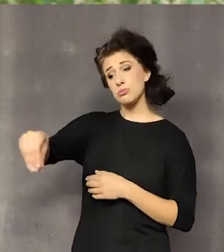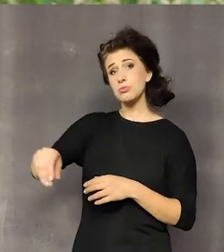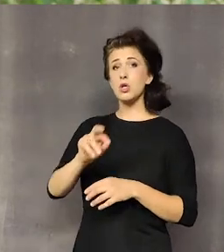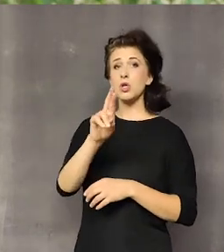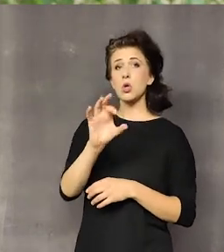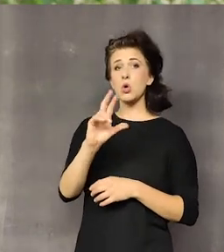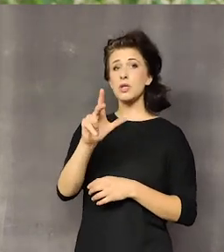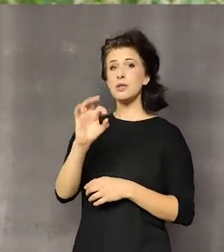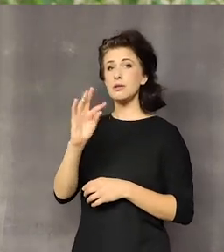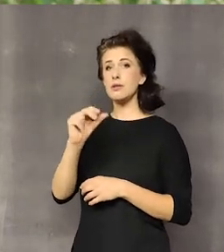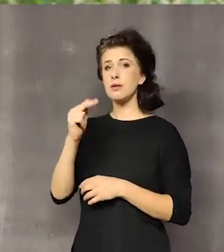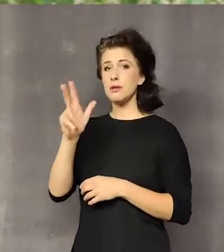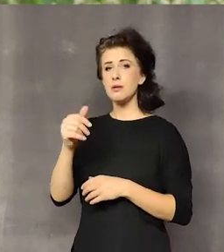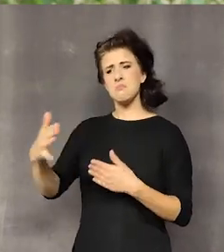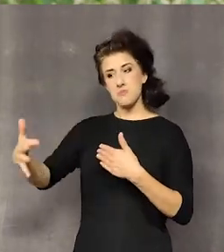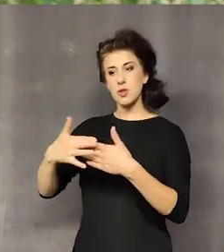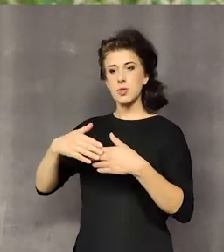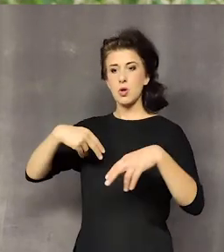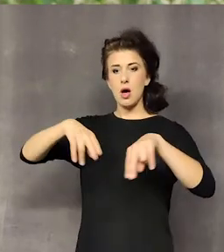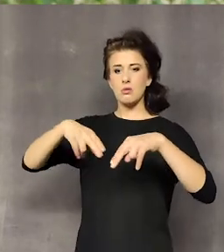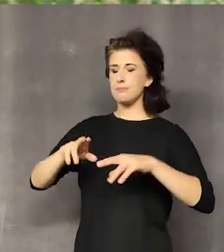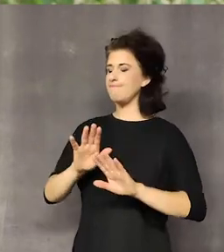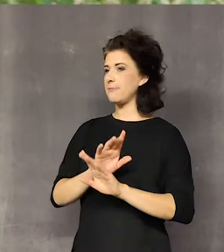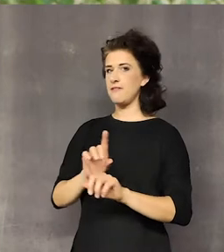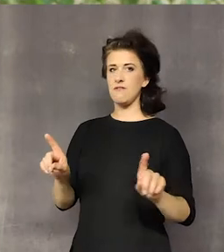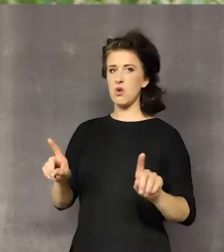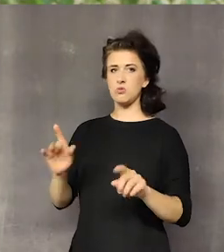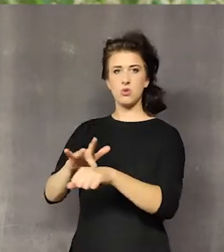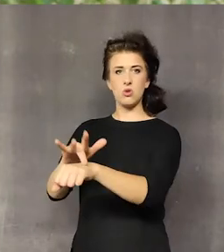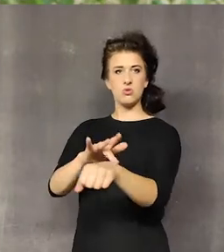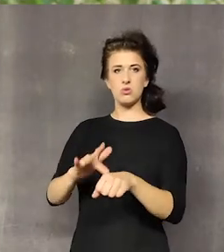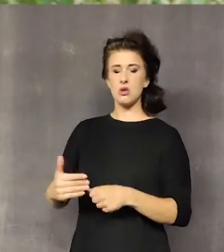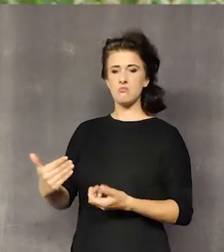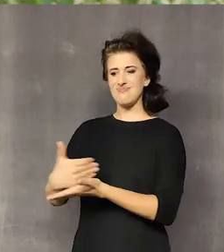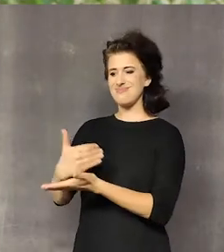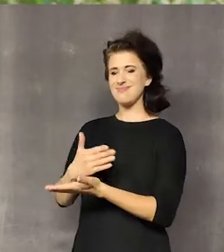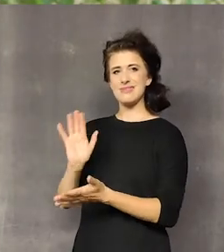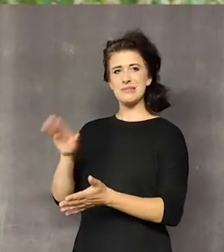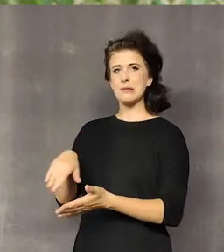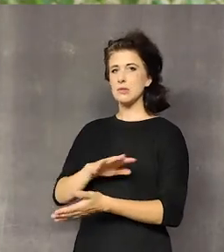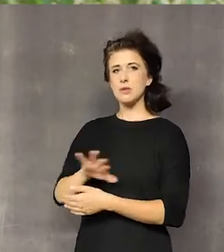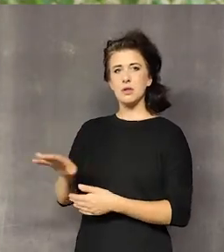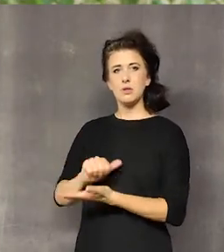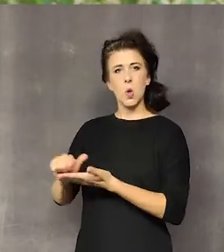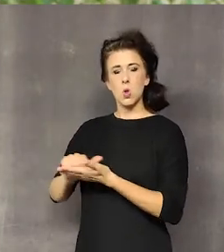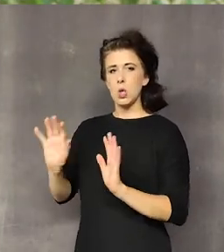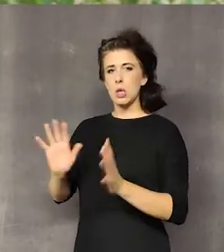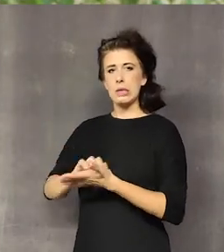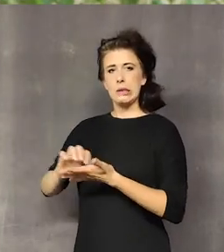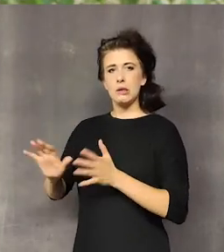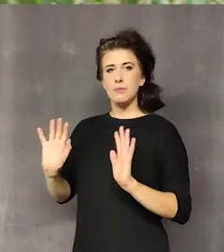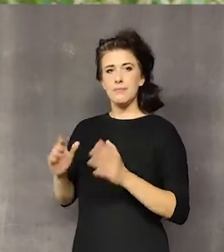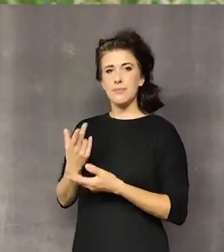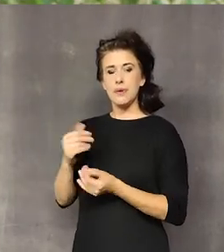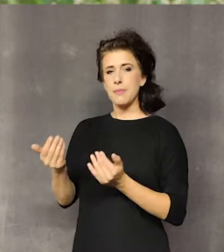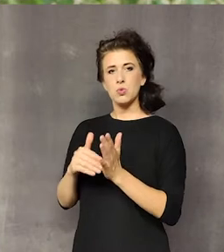rokietnika przy autostradze. Nawet tego nie ruszajcie. Zamiast pomóc, zaszkodzimy rokietnik. Wiadomo, bardzo fajna roślina, bardzo